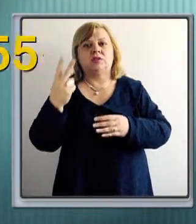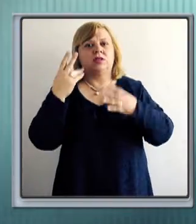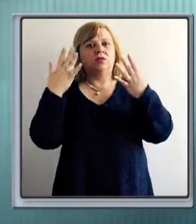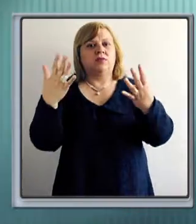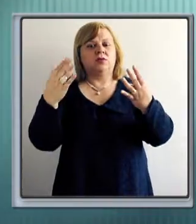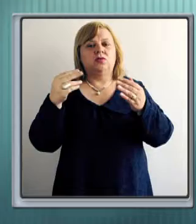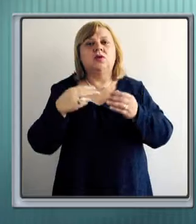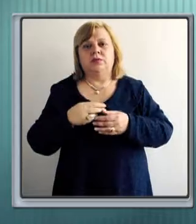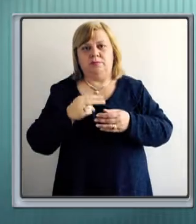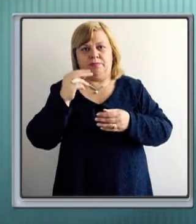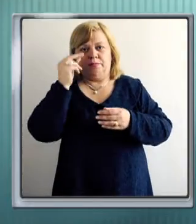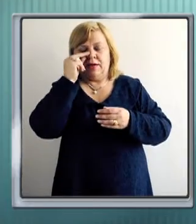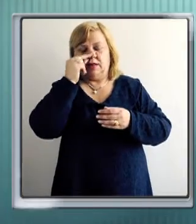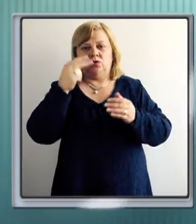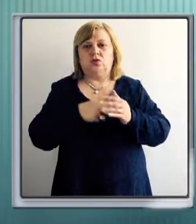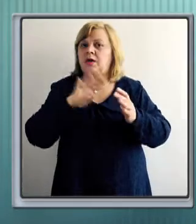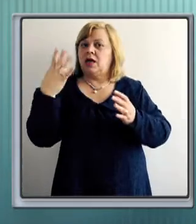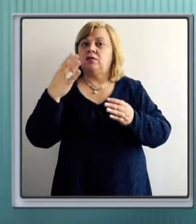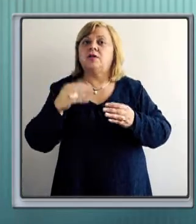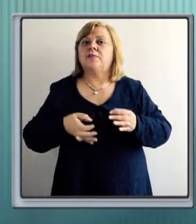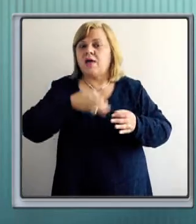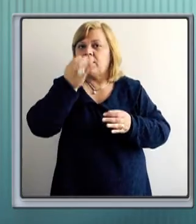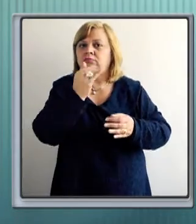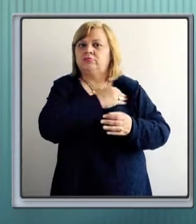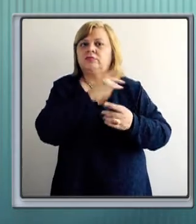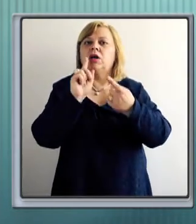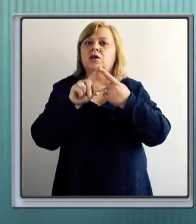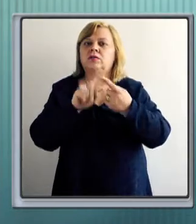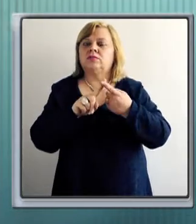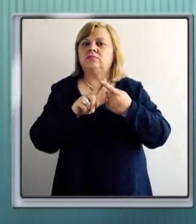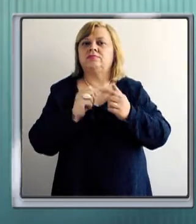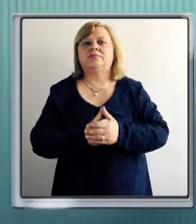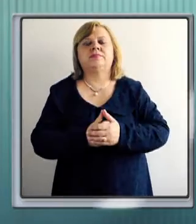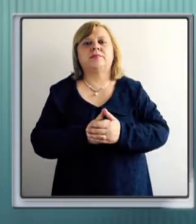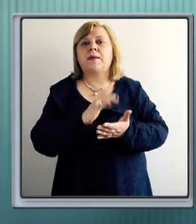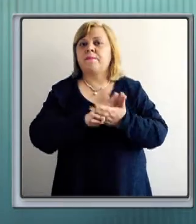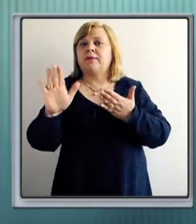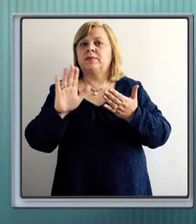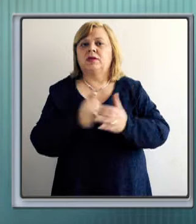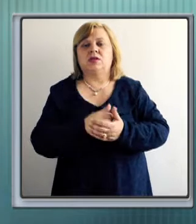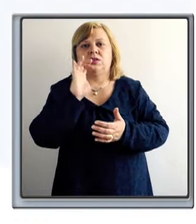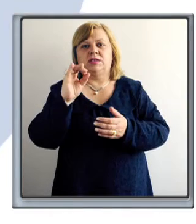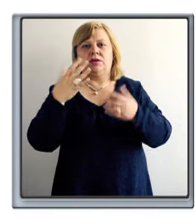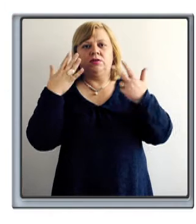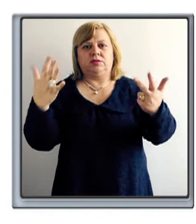možete pozvati sljedeći broj 0855 555. Poziv je besplatan.